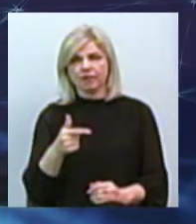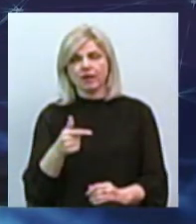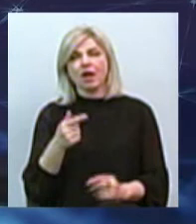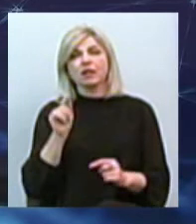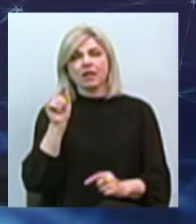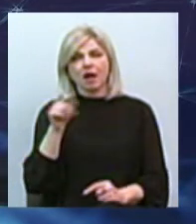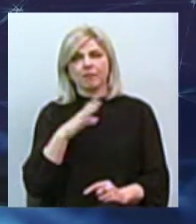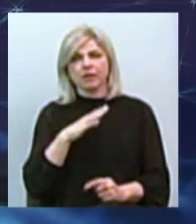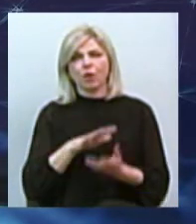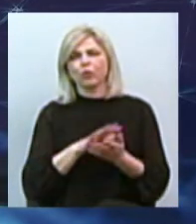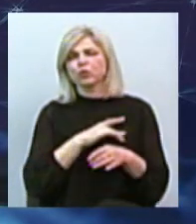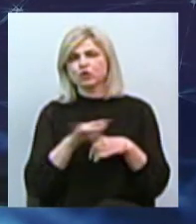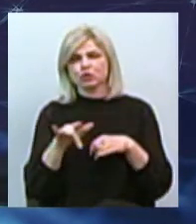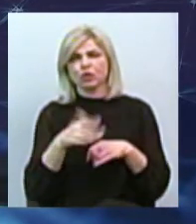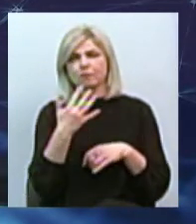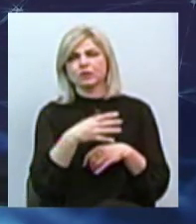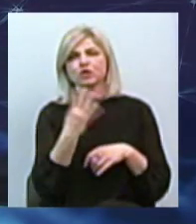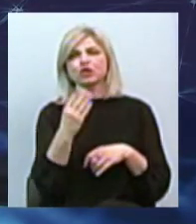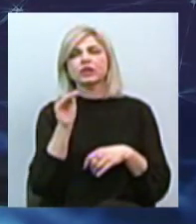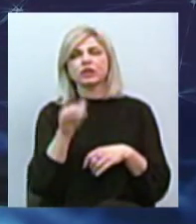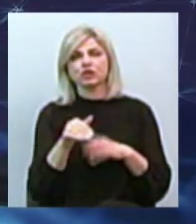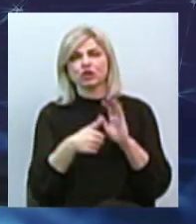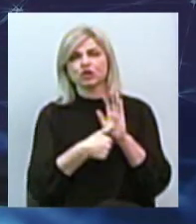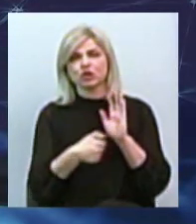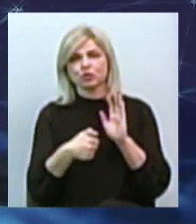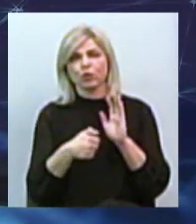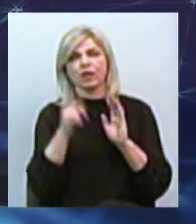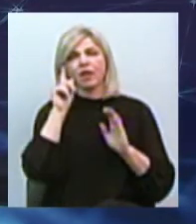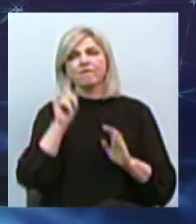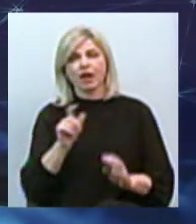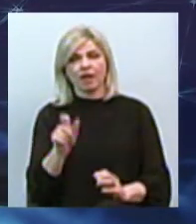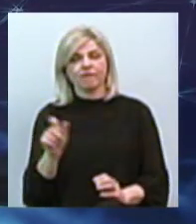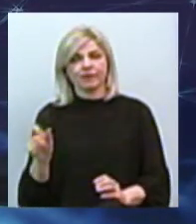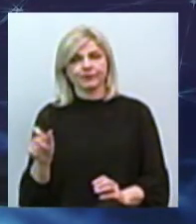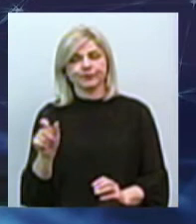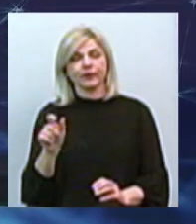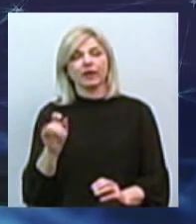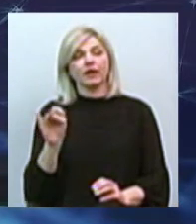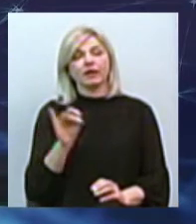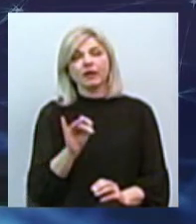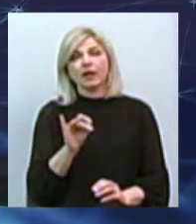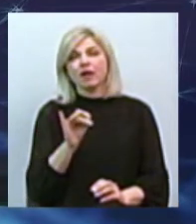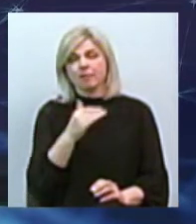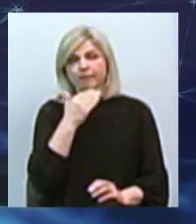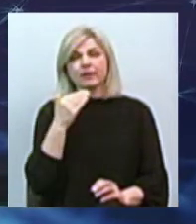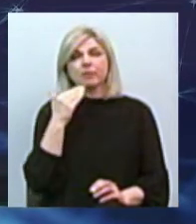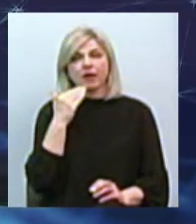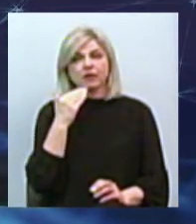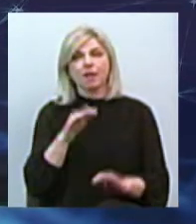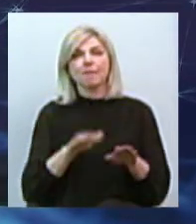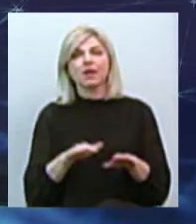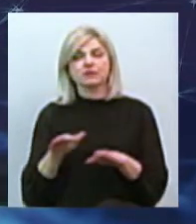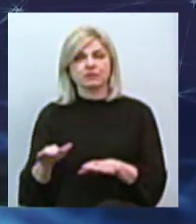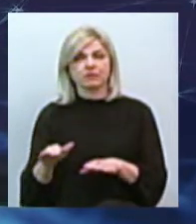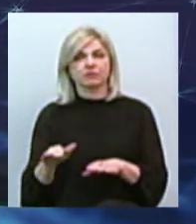лагір, там було унічтожено 54 тисячі 600 євреїв. І немало міст